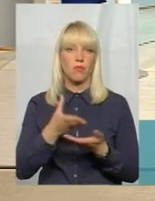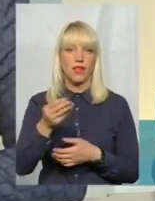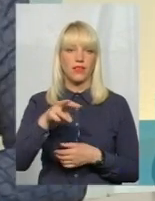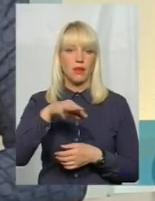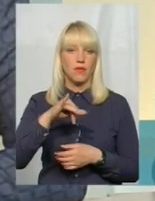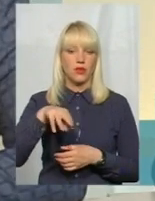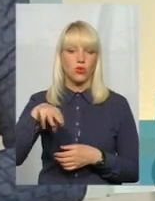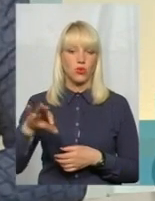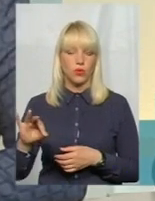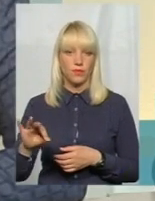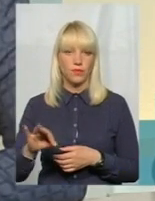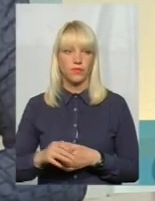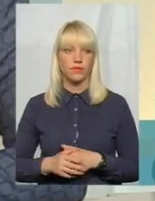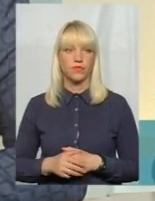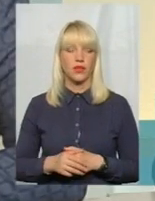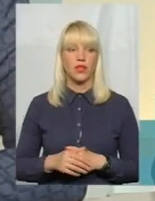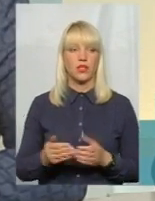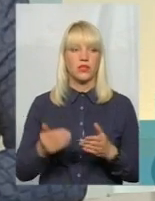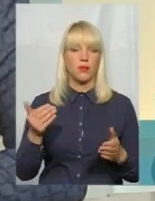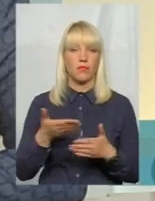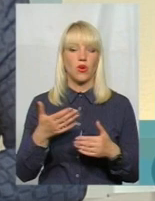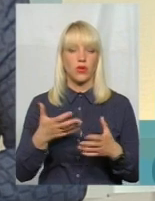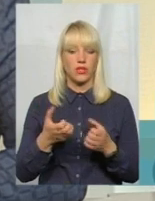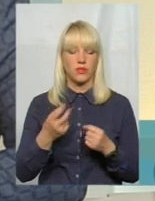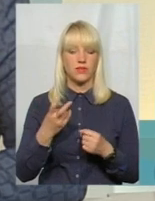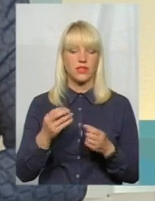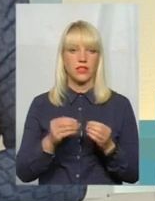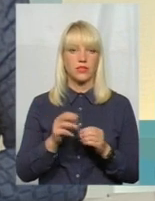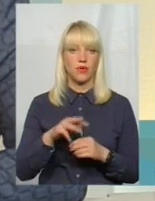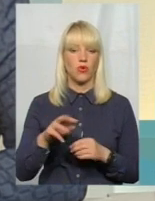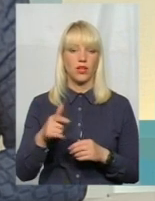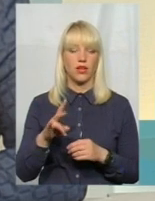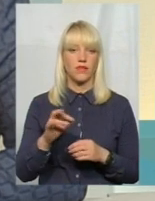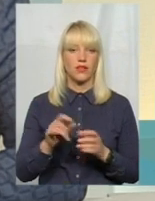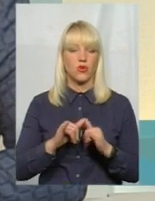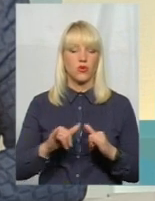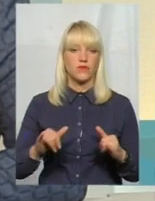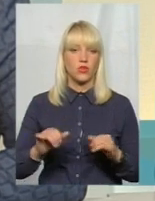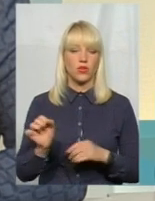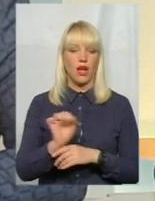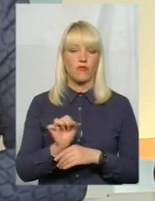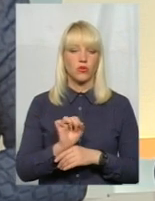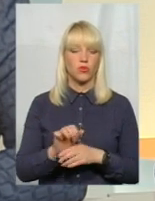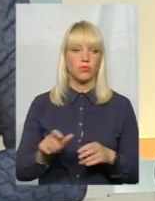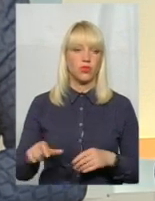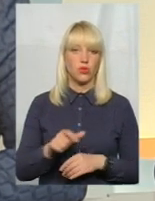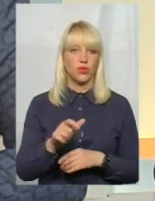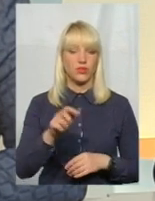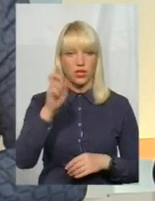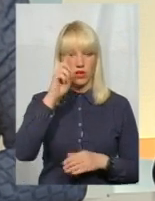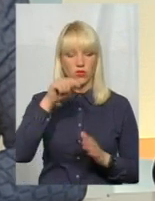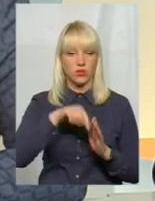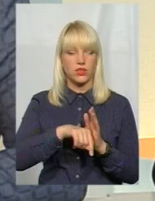попередній рік отримали 210 мільйонів гривень на розвиток автомобільних доріг державного значення.